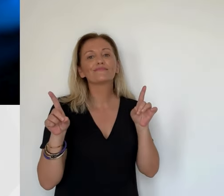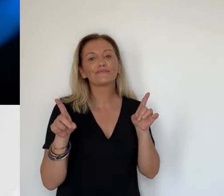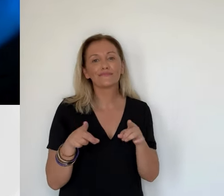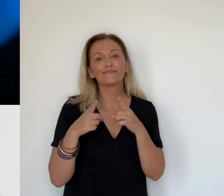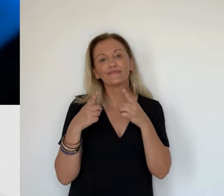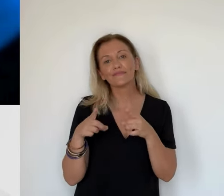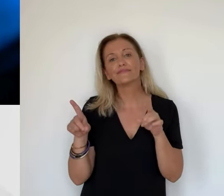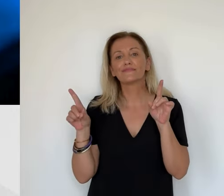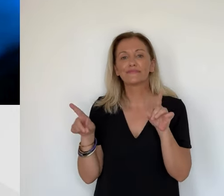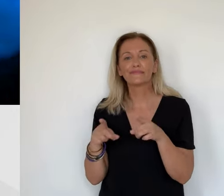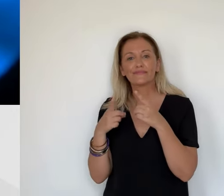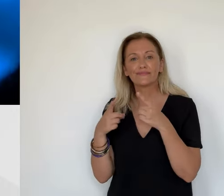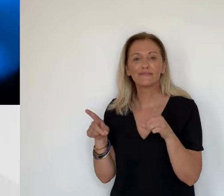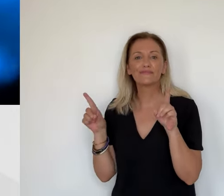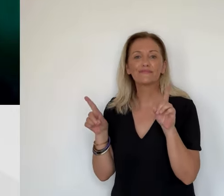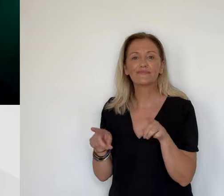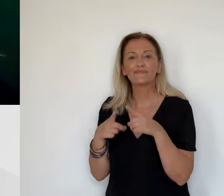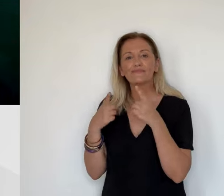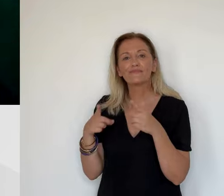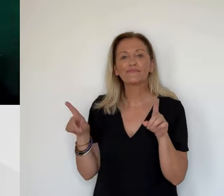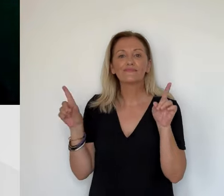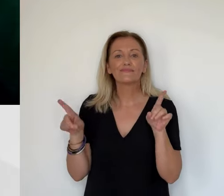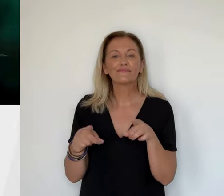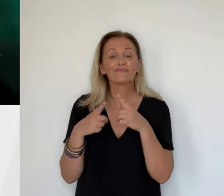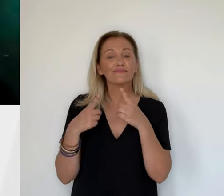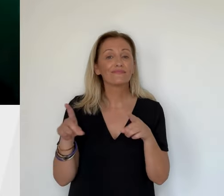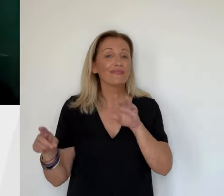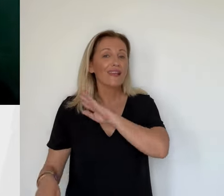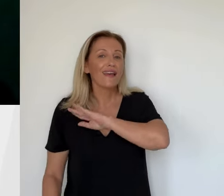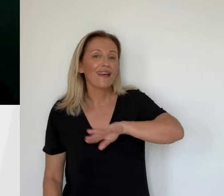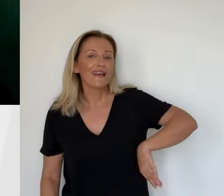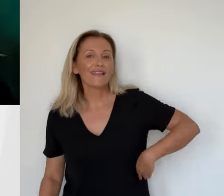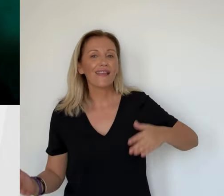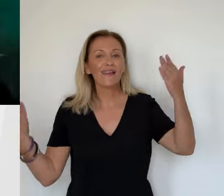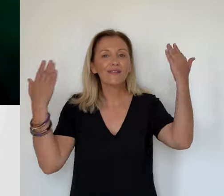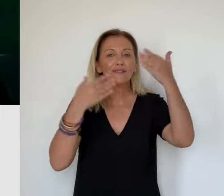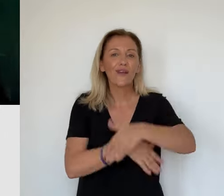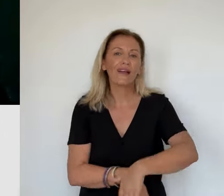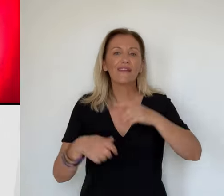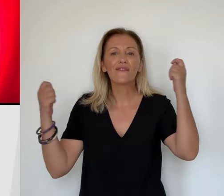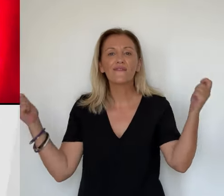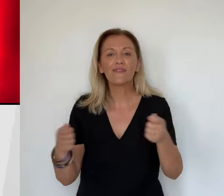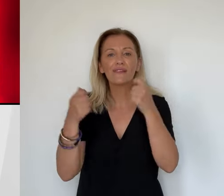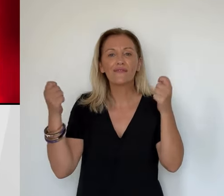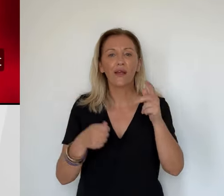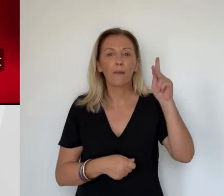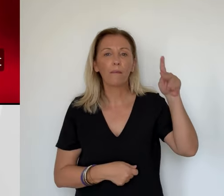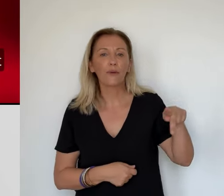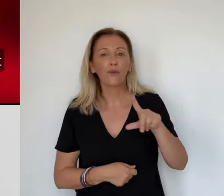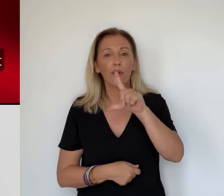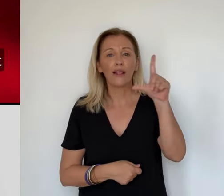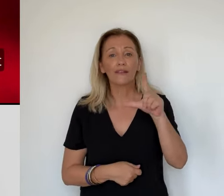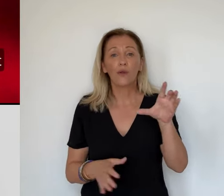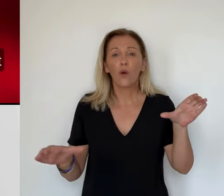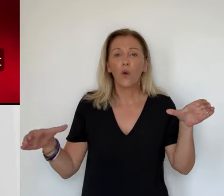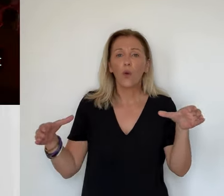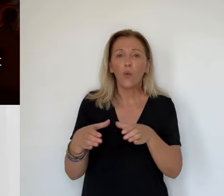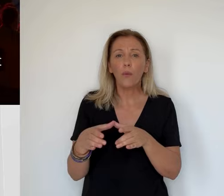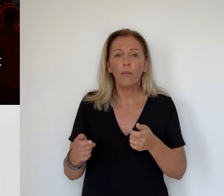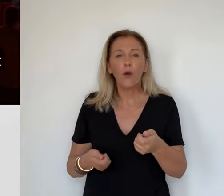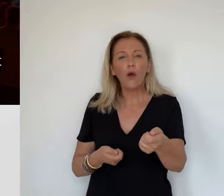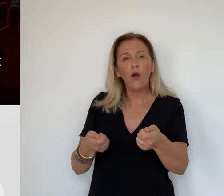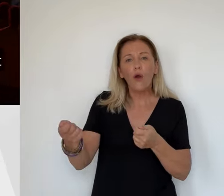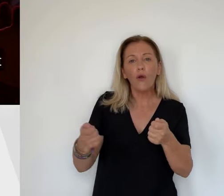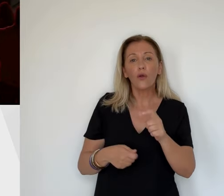C'était la tête d'affiche de cette dernière soirée de Porto Latine. Le groupe de rock français Louise Attac a enflammé la scène pendant une